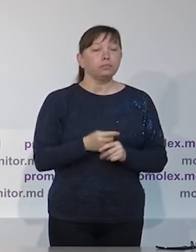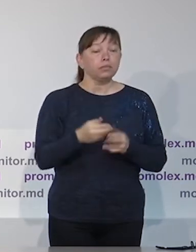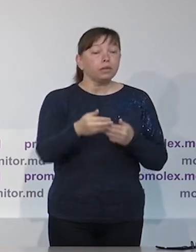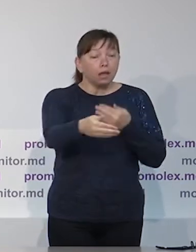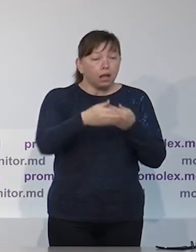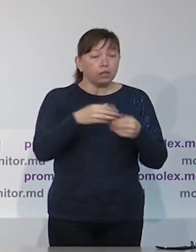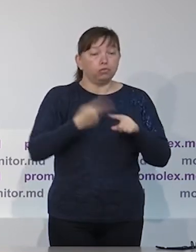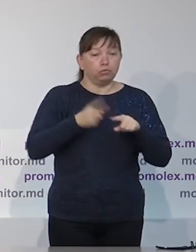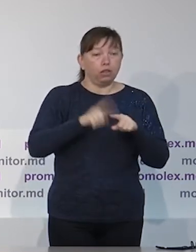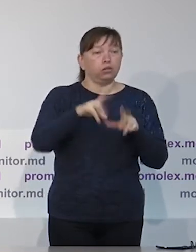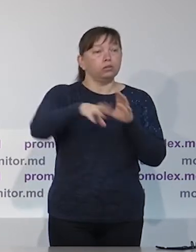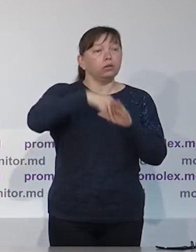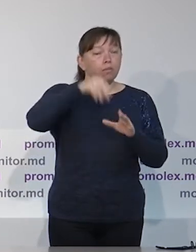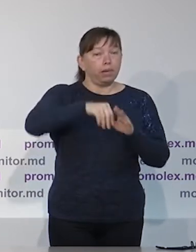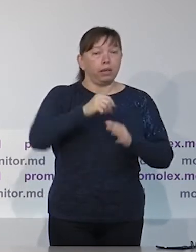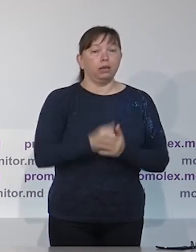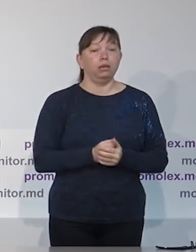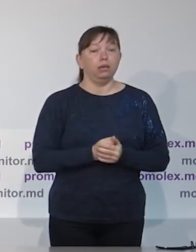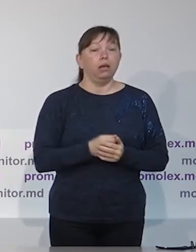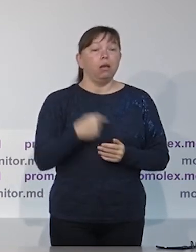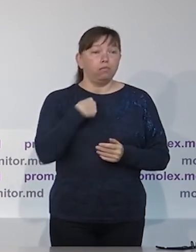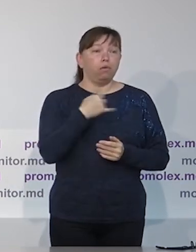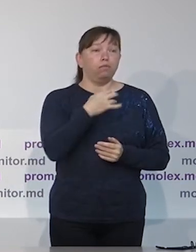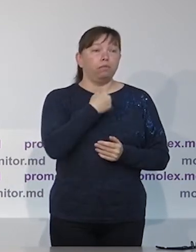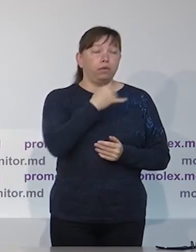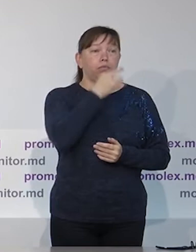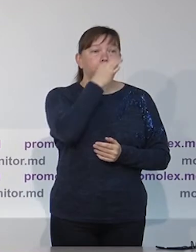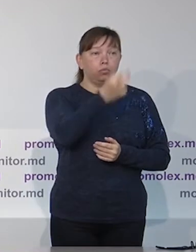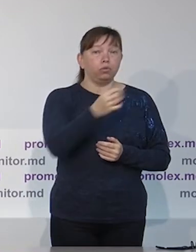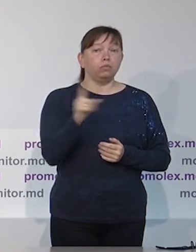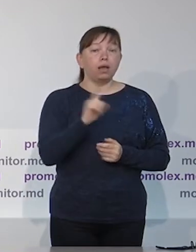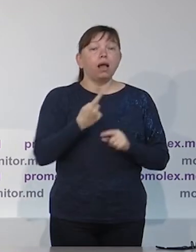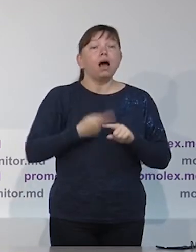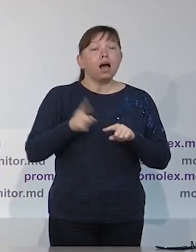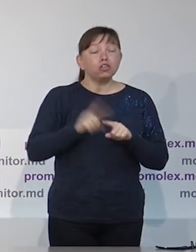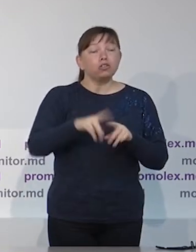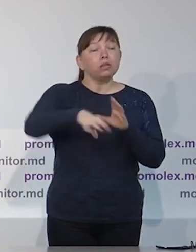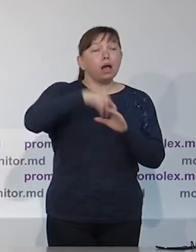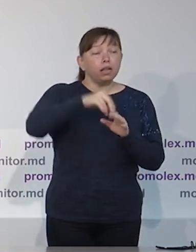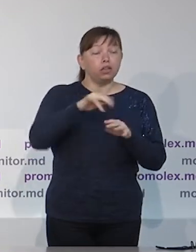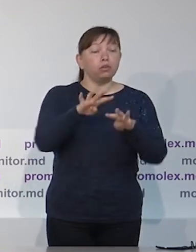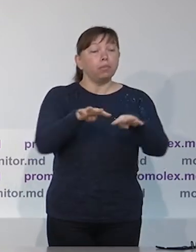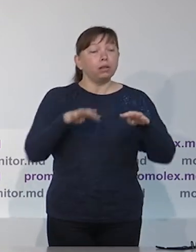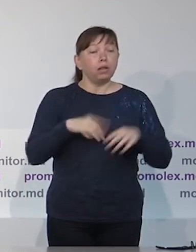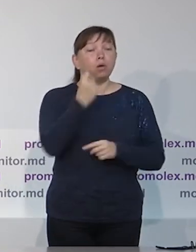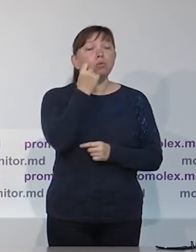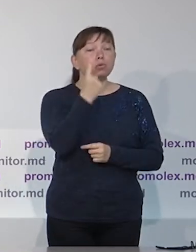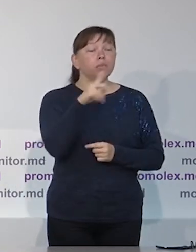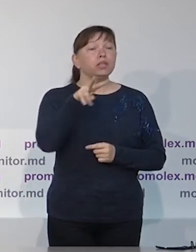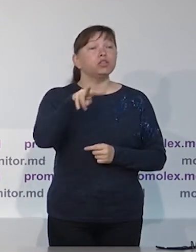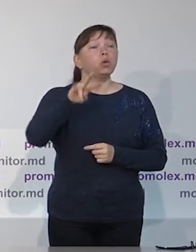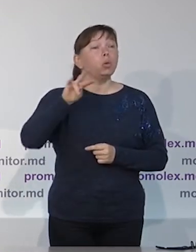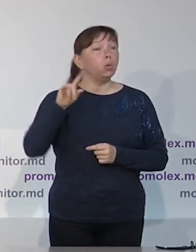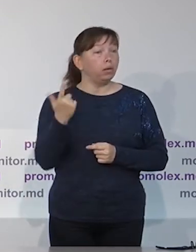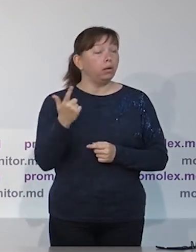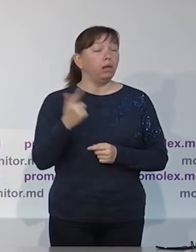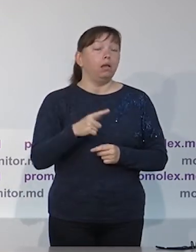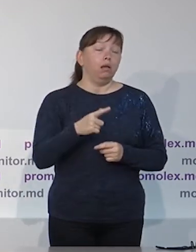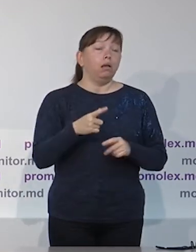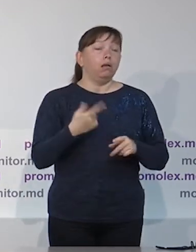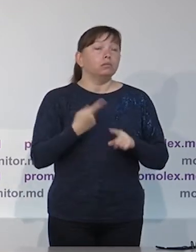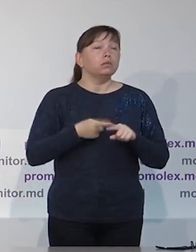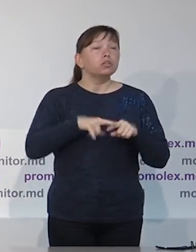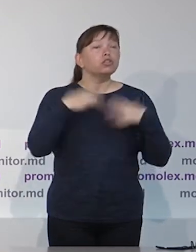все заинтересованные найдут несколько важных глав. В первую очередь, мы описали